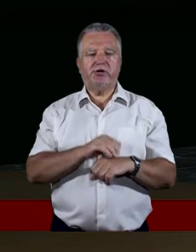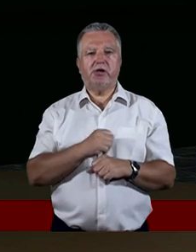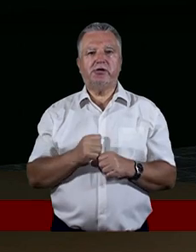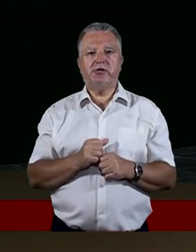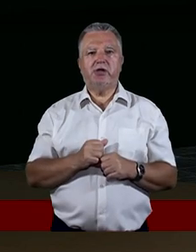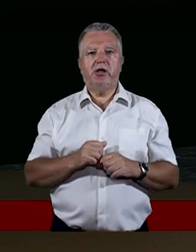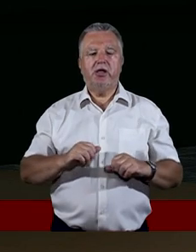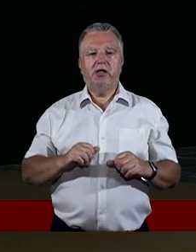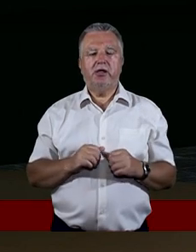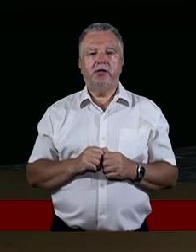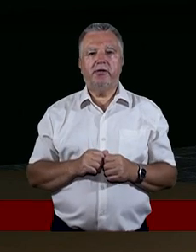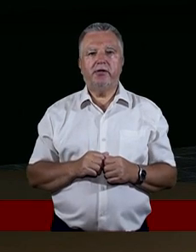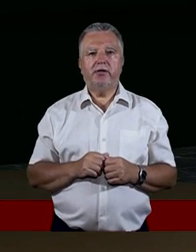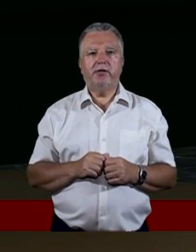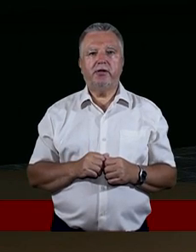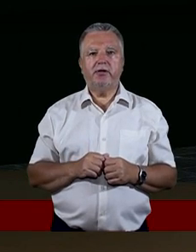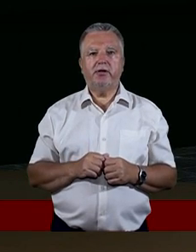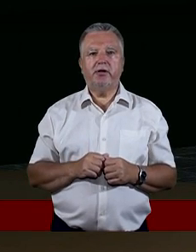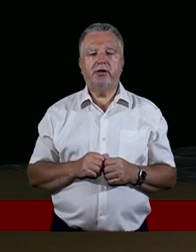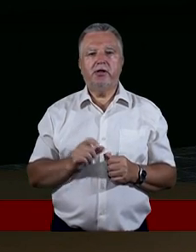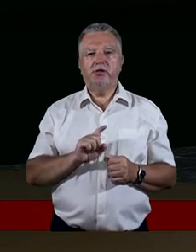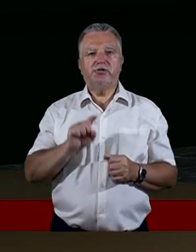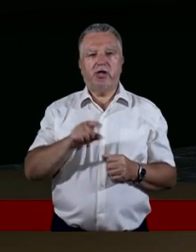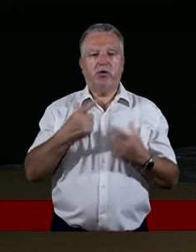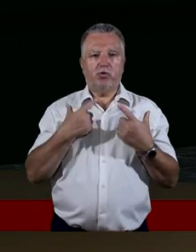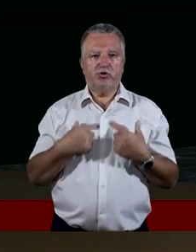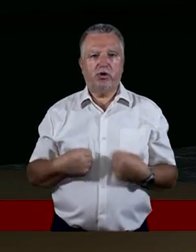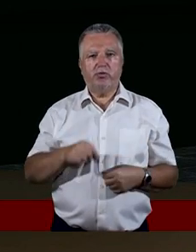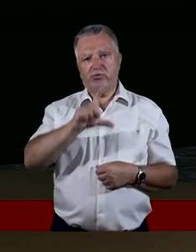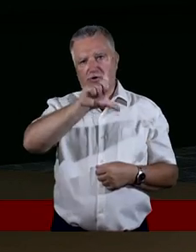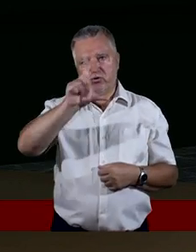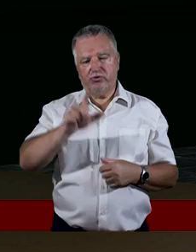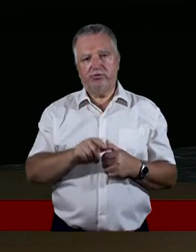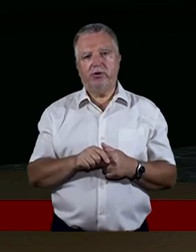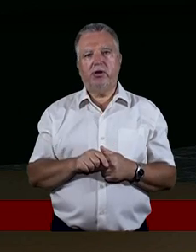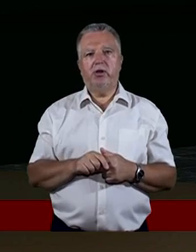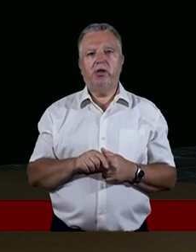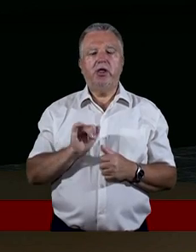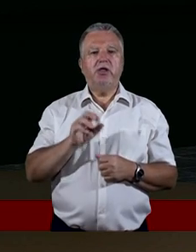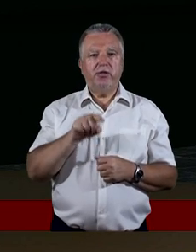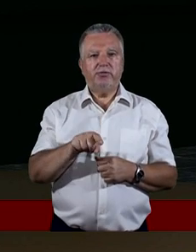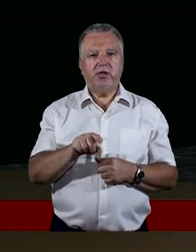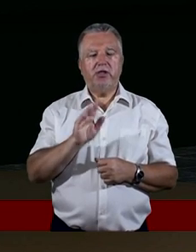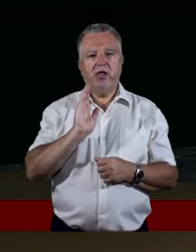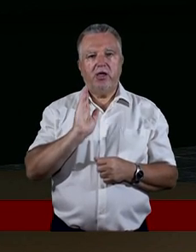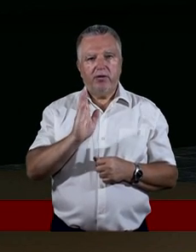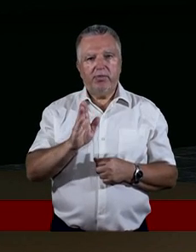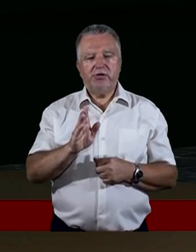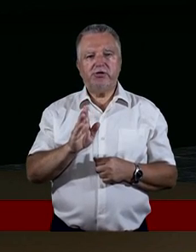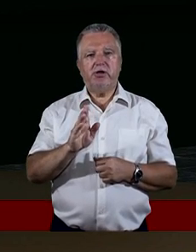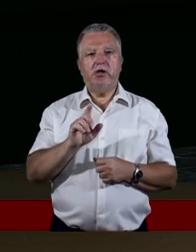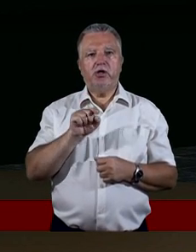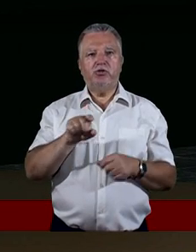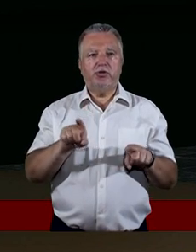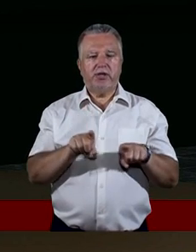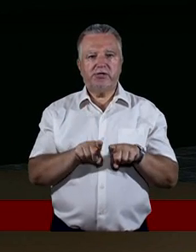żeby najpierw się zaprzyjaźnić z daną osobą, czy z ludźmi. I wtedy będzie to też bardzo